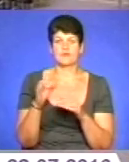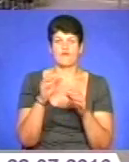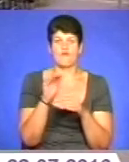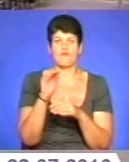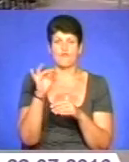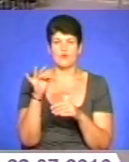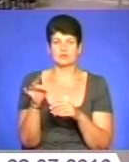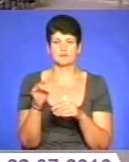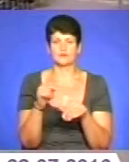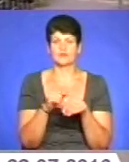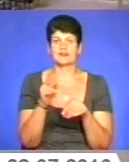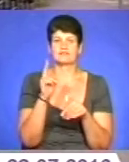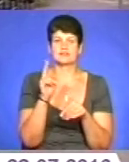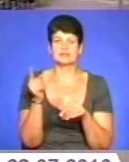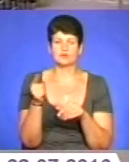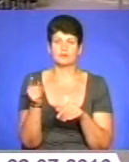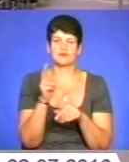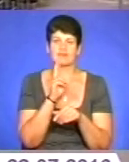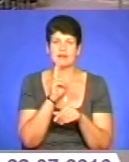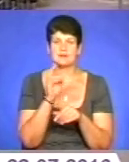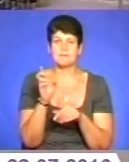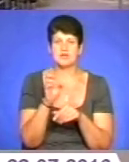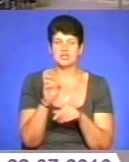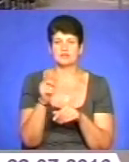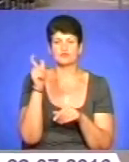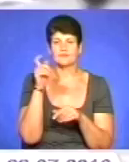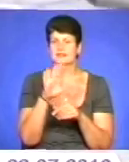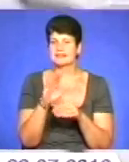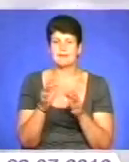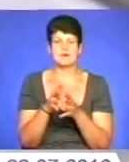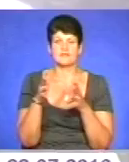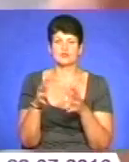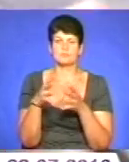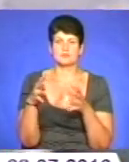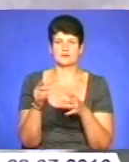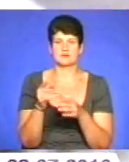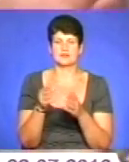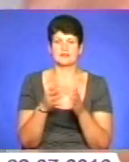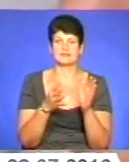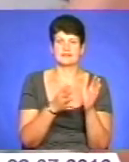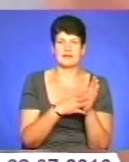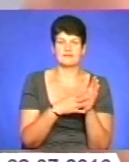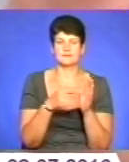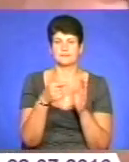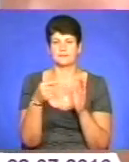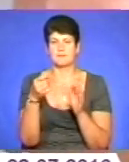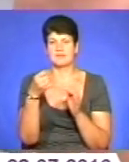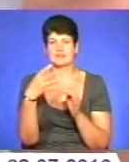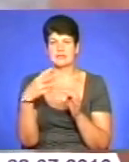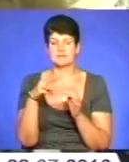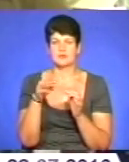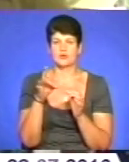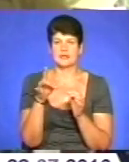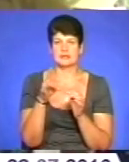зокрема в Тернополі, Кременці, Бережанах та Чорткові, не перевищує допущених норм і коливається в межах 9-15 мікрорентген на годину.